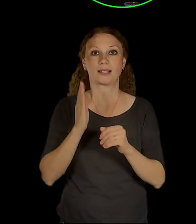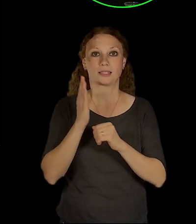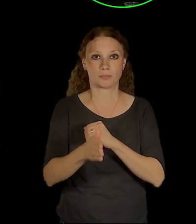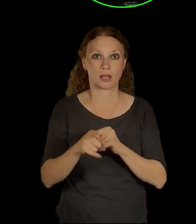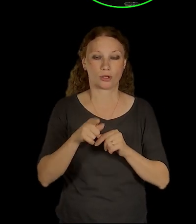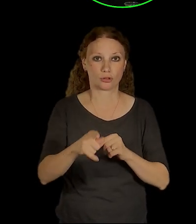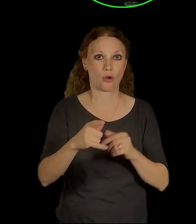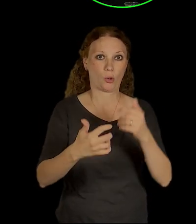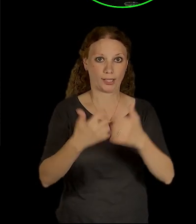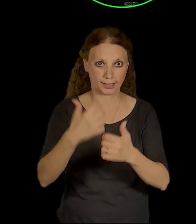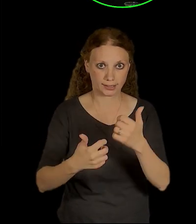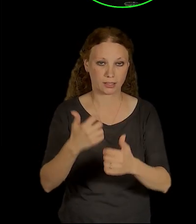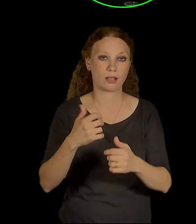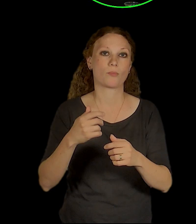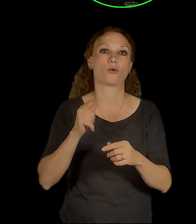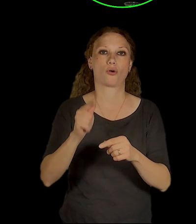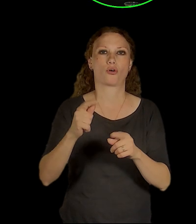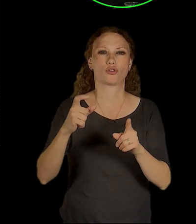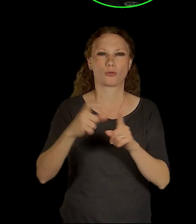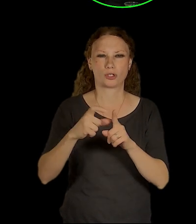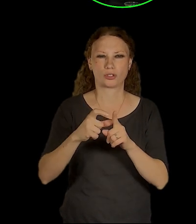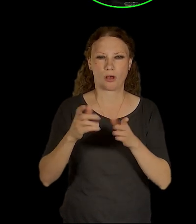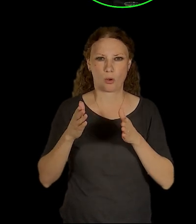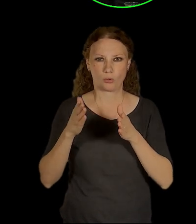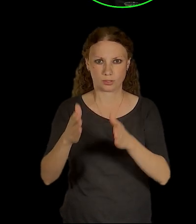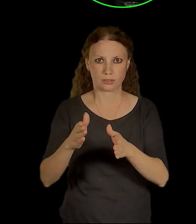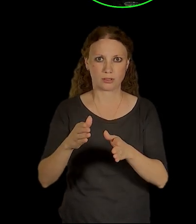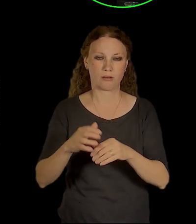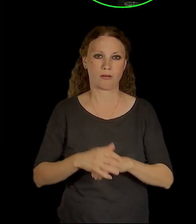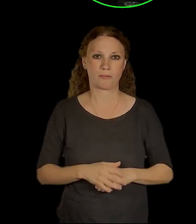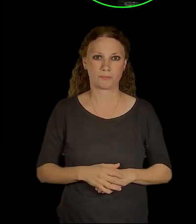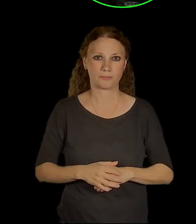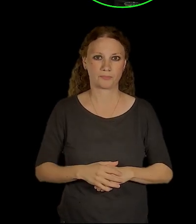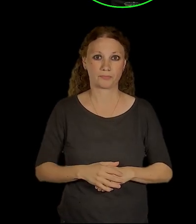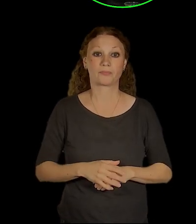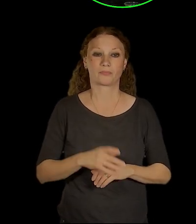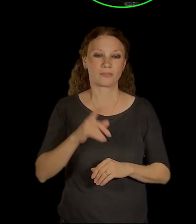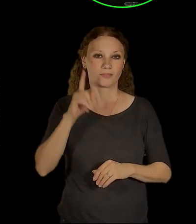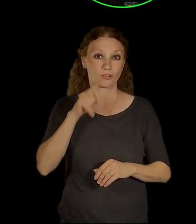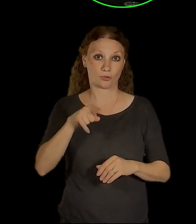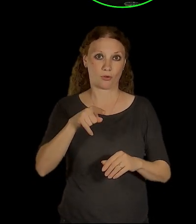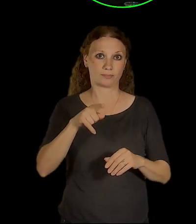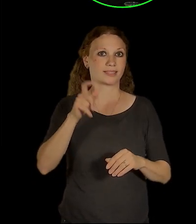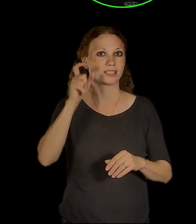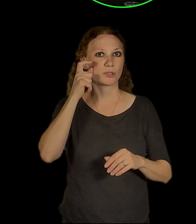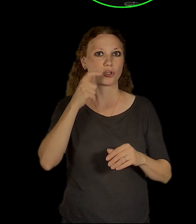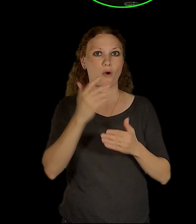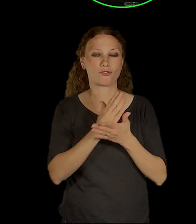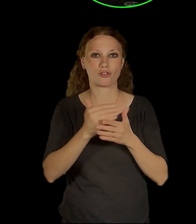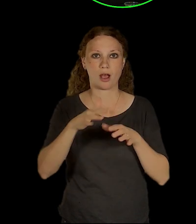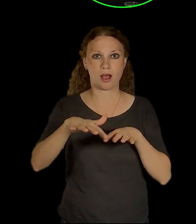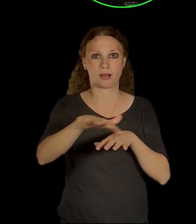Břížská s nádražím. Víte, že problémem vlastně této části smíchová je, že tam vlastně ta